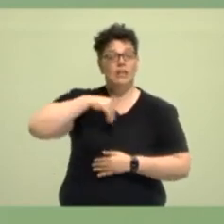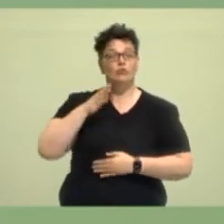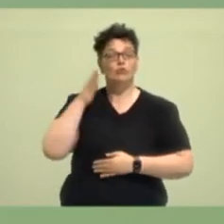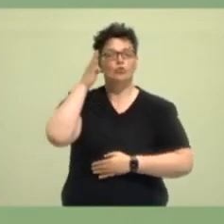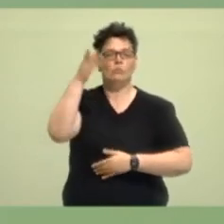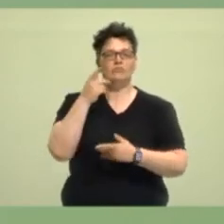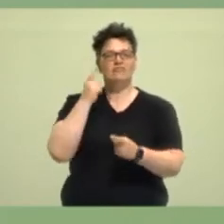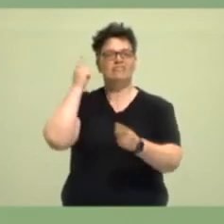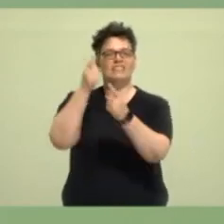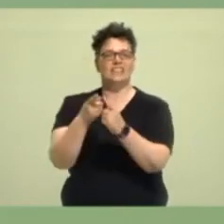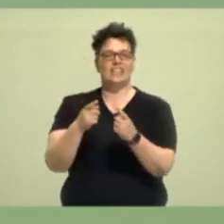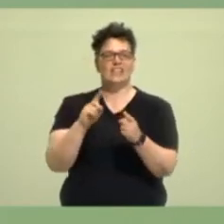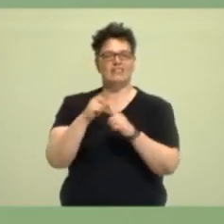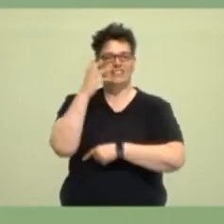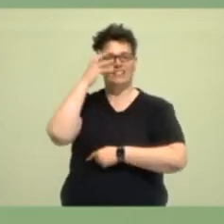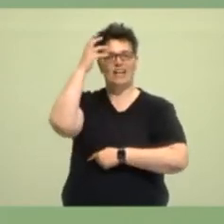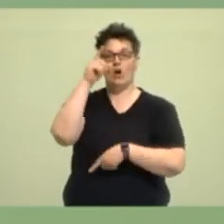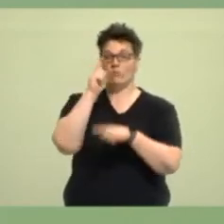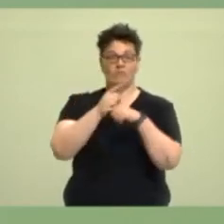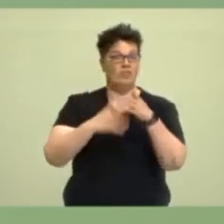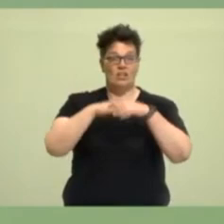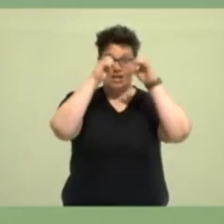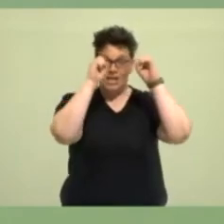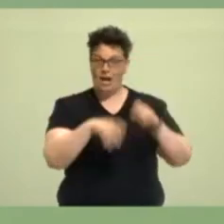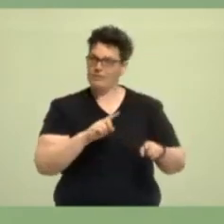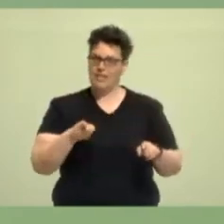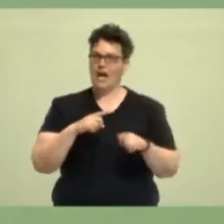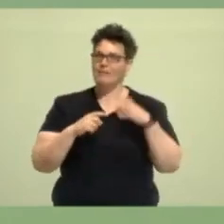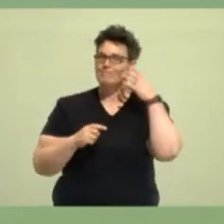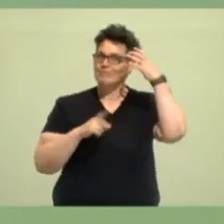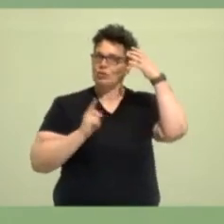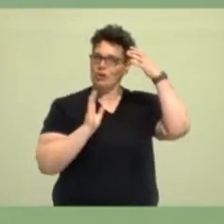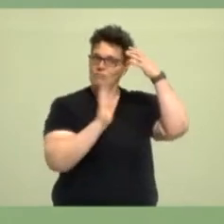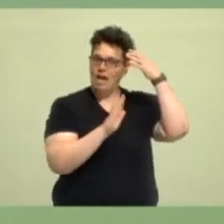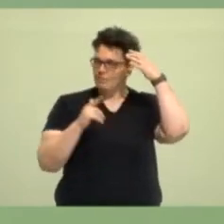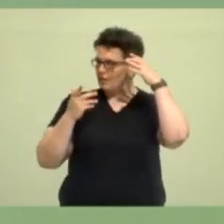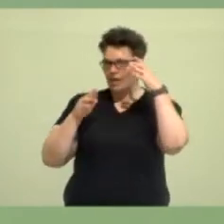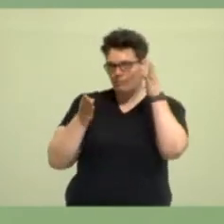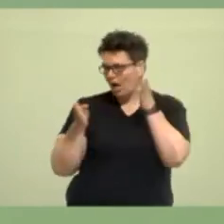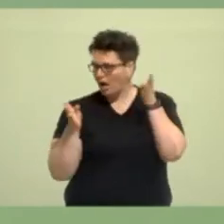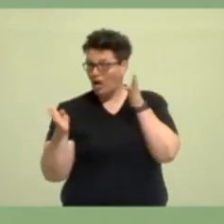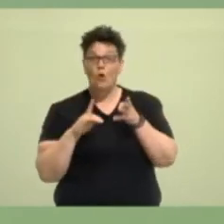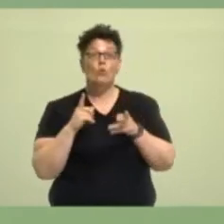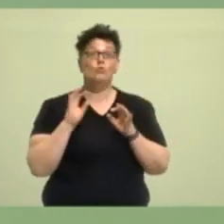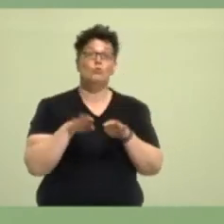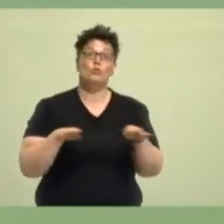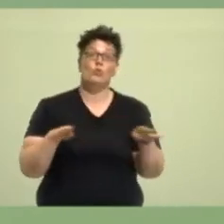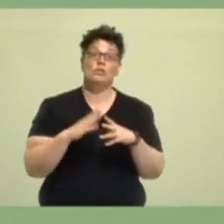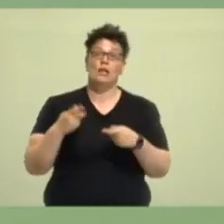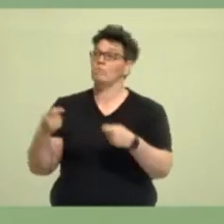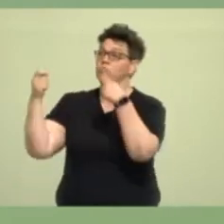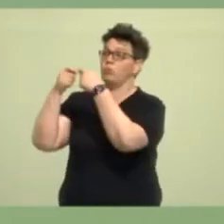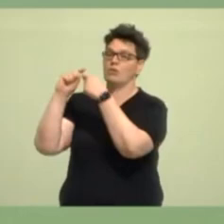und den Traum nicht aus den Augen zu lassen. Eine besonders gute Voraussetzung ist, dass wir auf Bundesebene und Landesebene